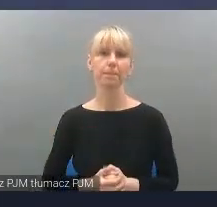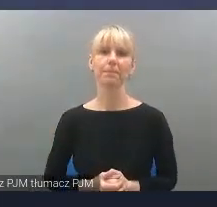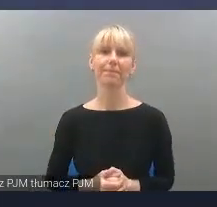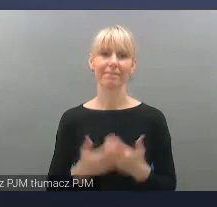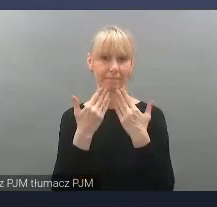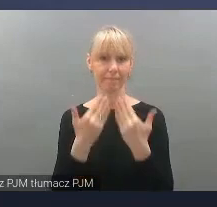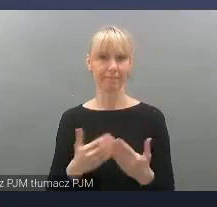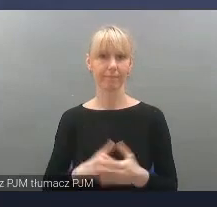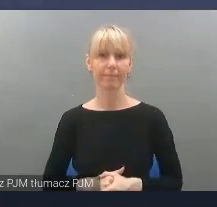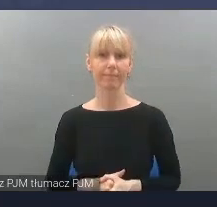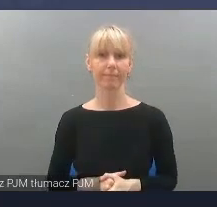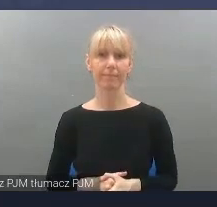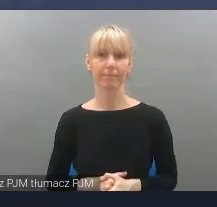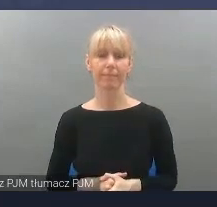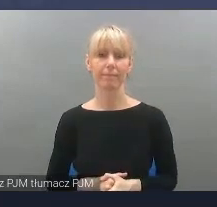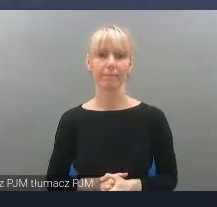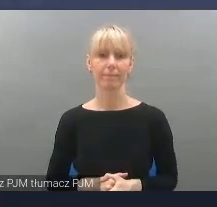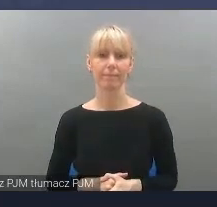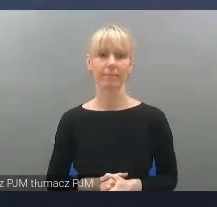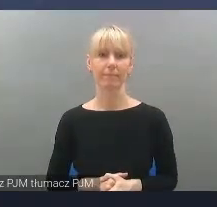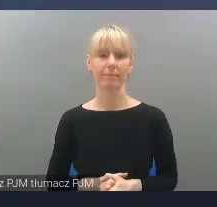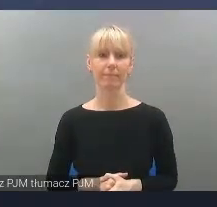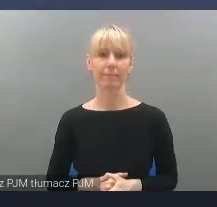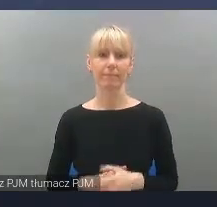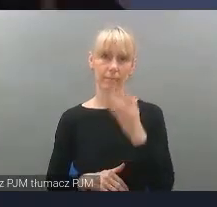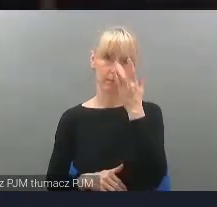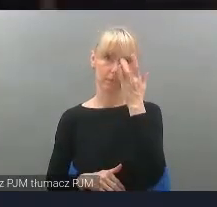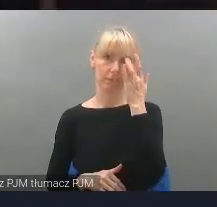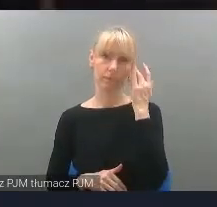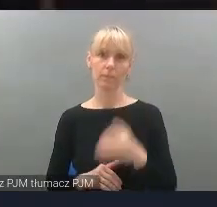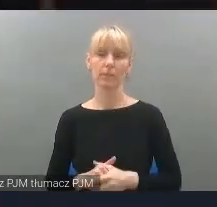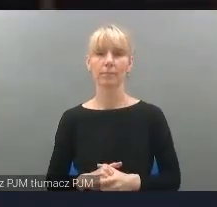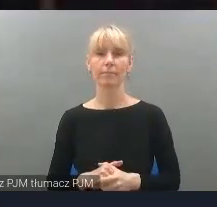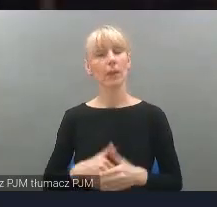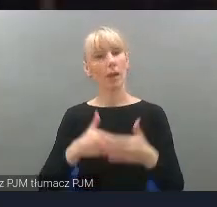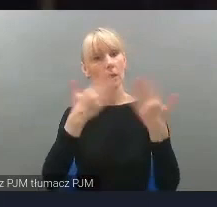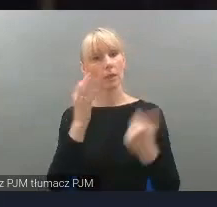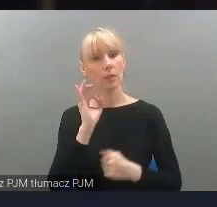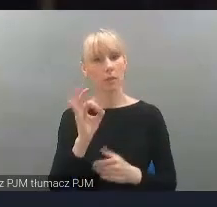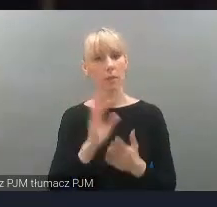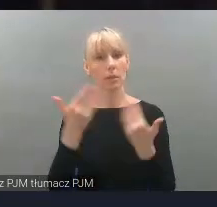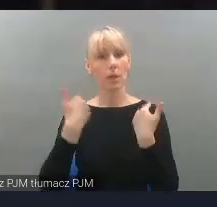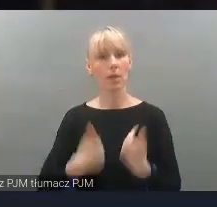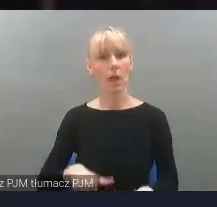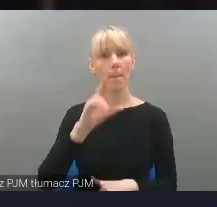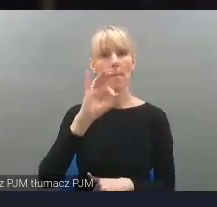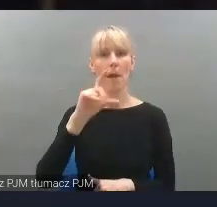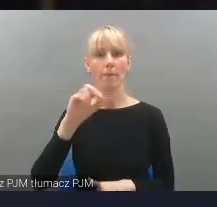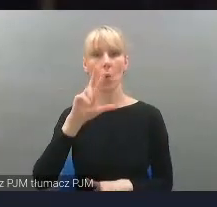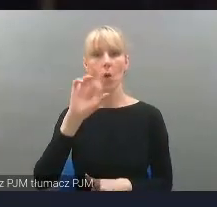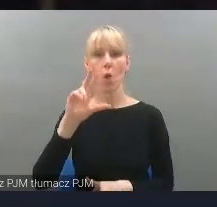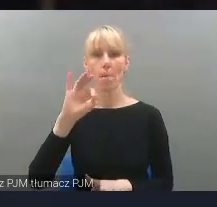dobry, nazywam się Paweł Romańczuk. Od 17 lat